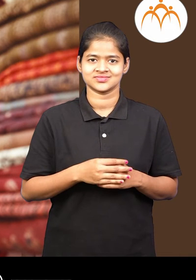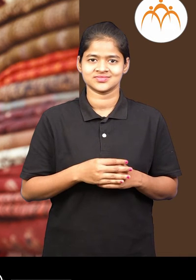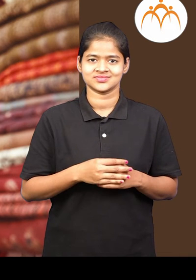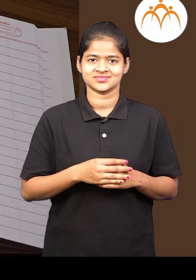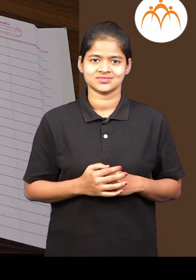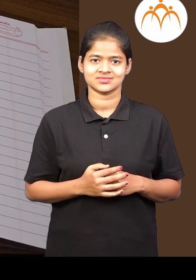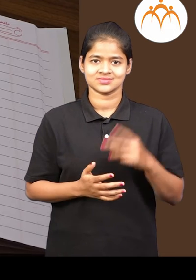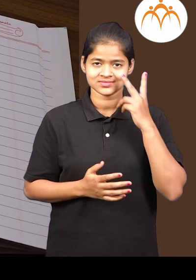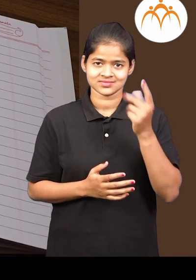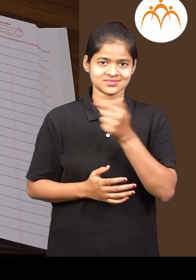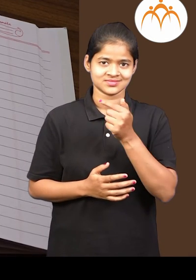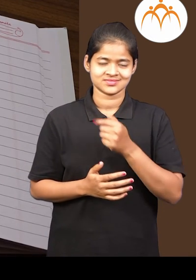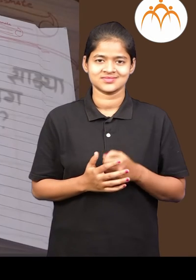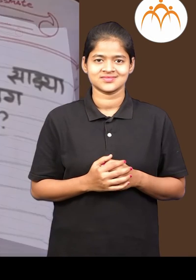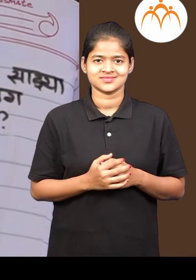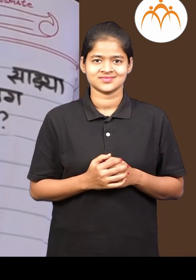साड्या